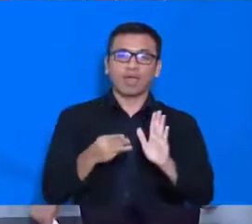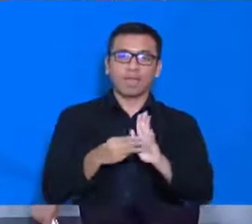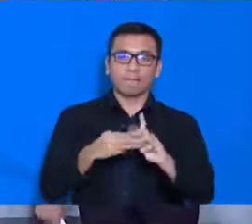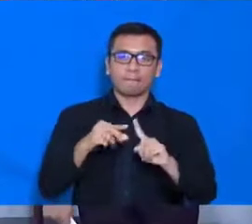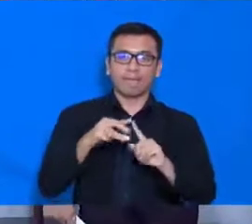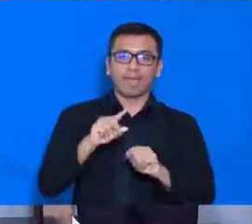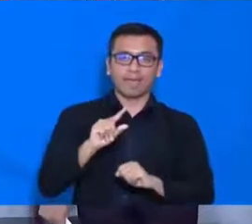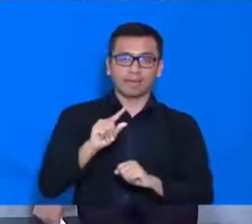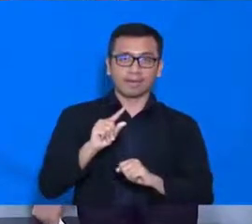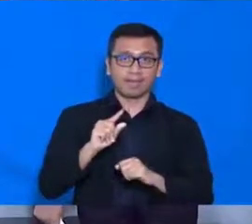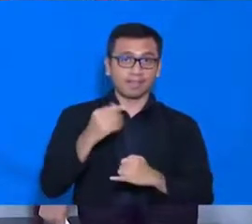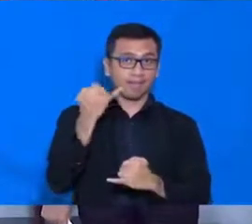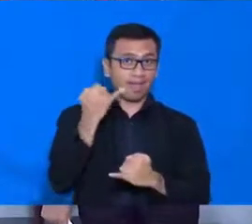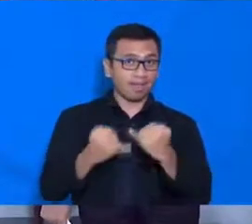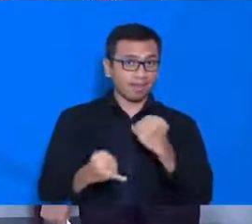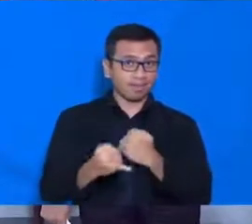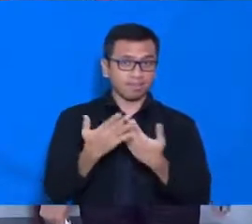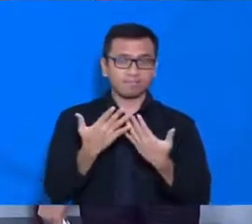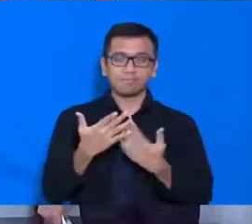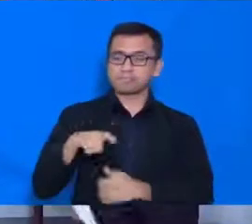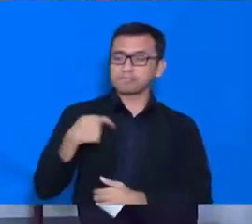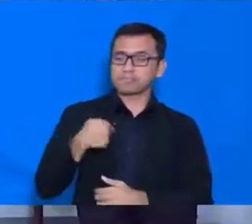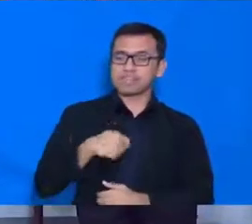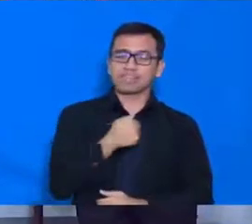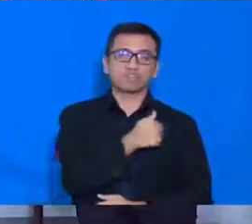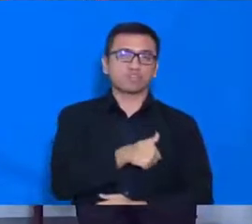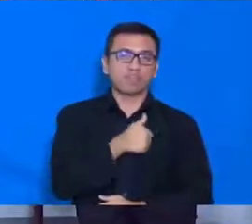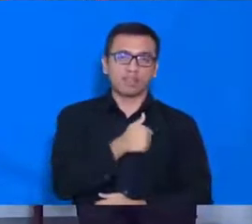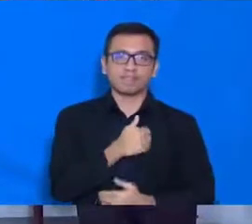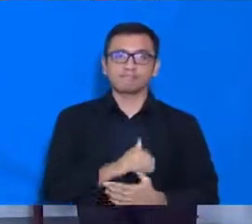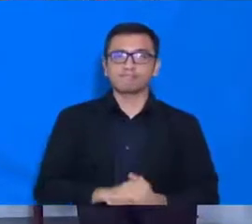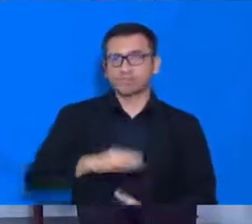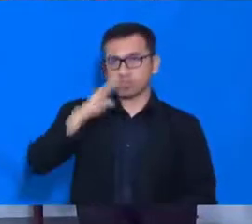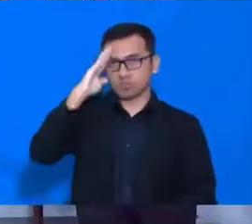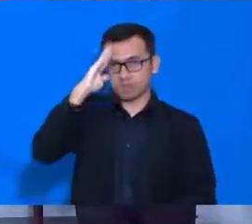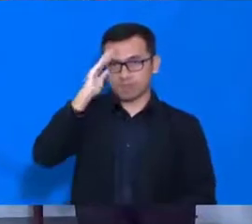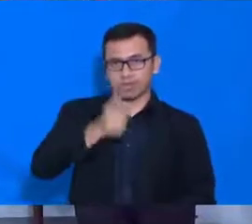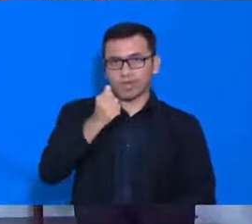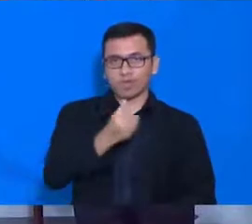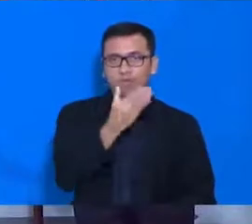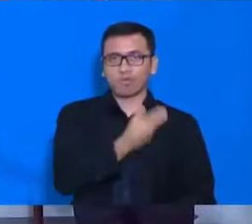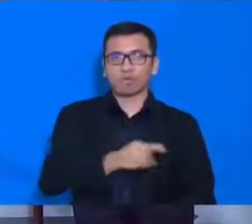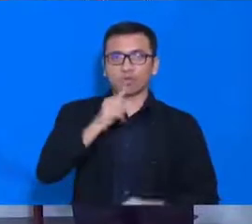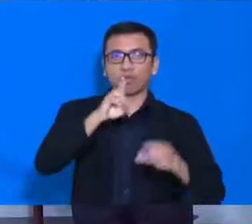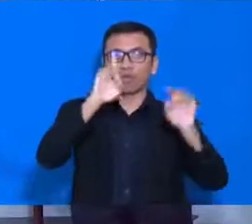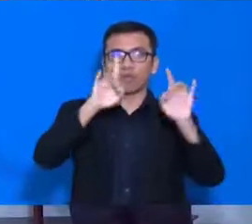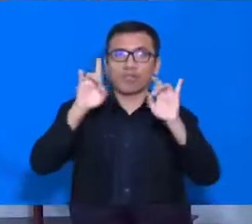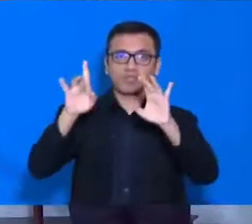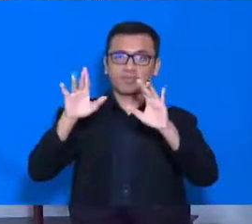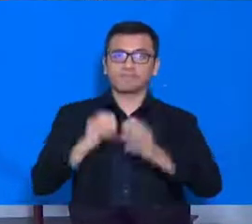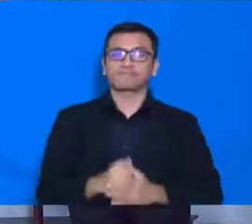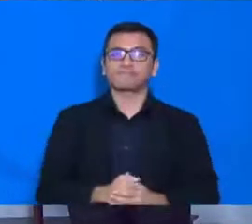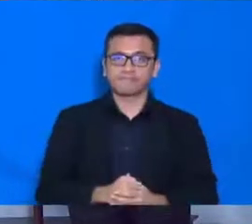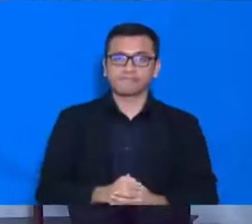akan ditutup oleh Bapak Menteri Sosial. Wabilai Taufik Udaya, Wassalamualaikum Warahmatullahi Wabarakatuh.